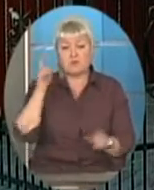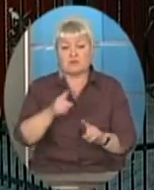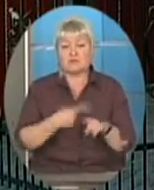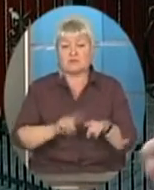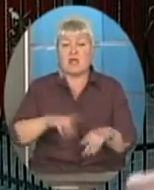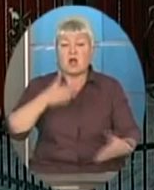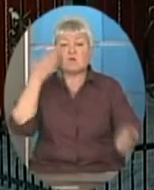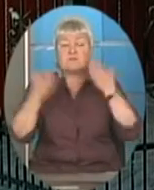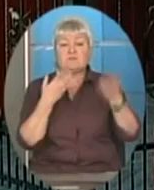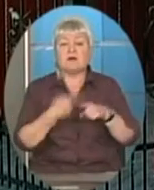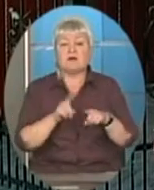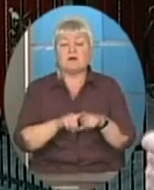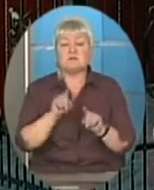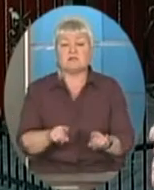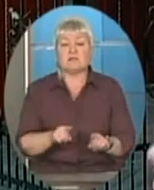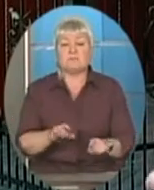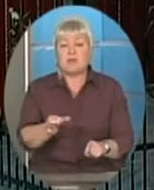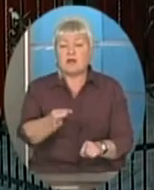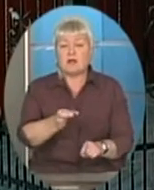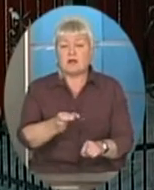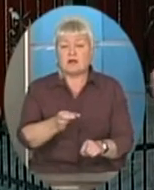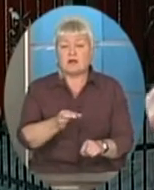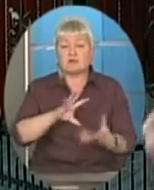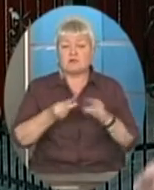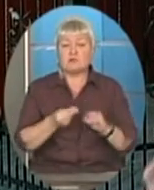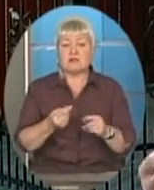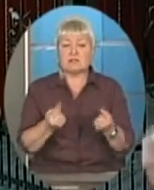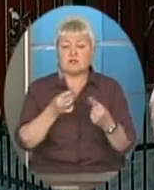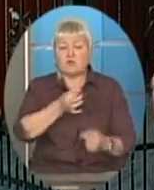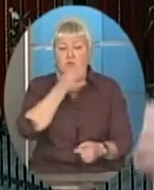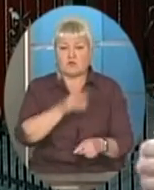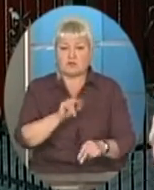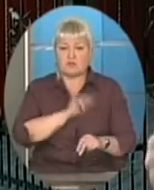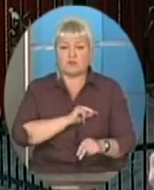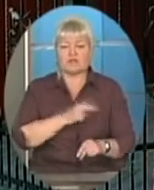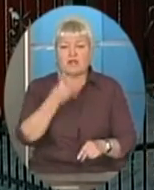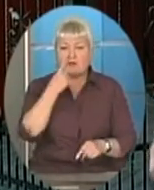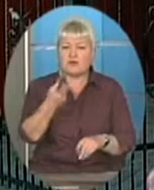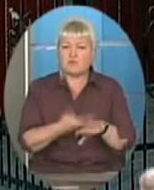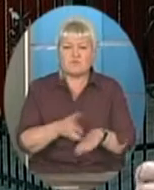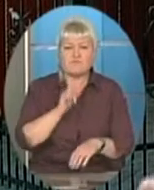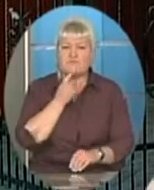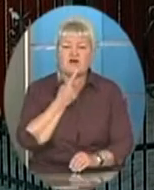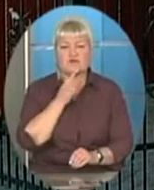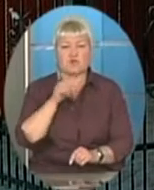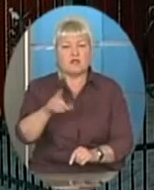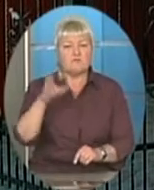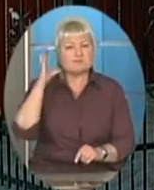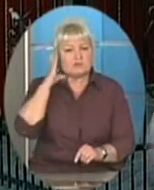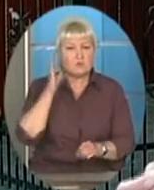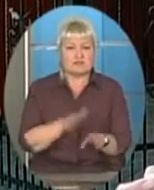то ваше, любого, любої роботи. Деколи йому бачу, важко, але робить, слухається, приходить. В нього